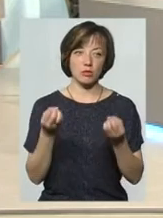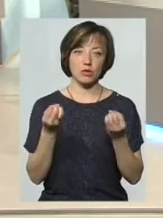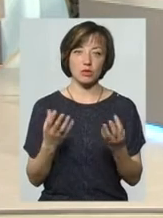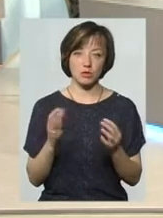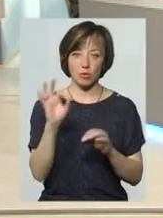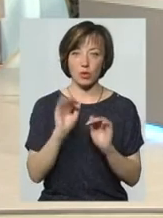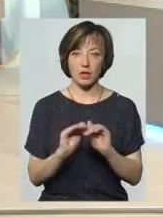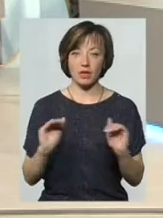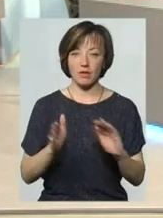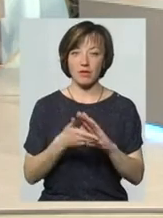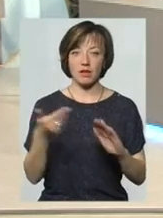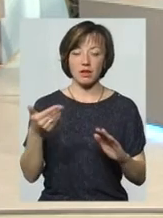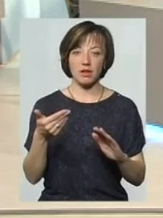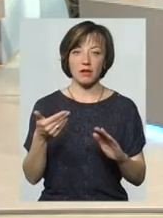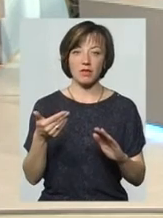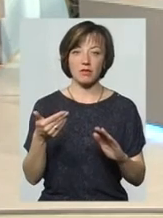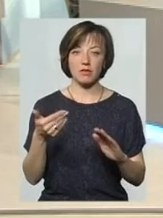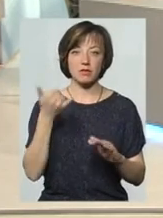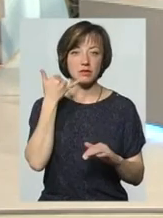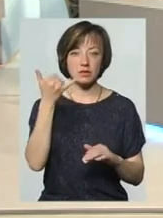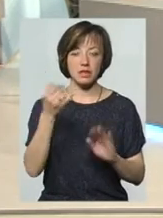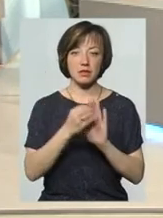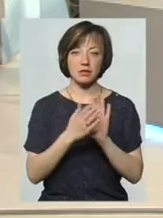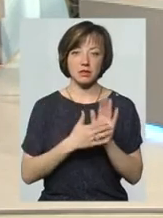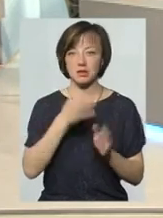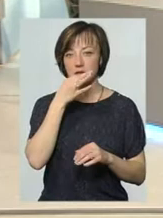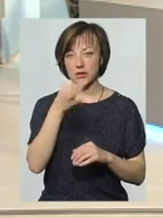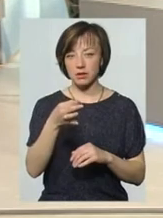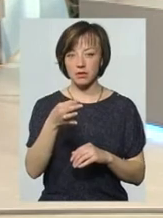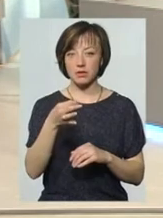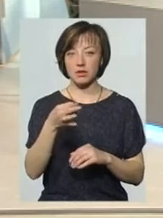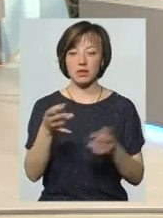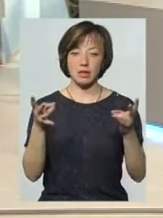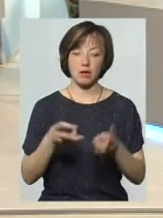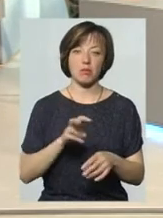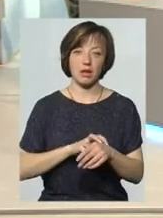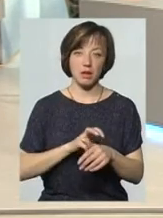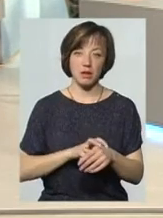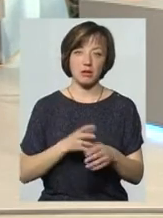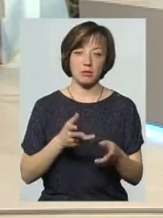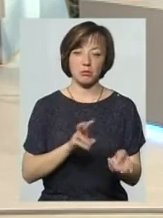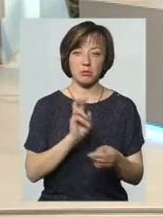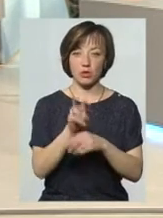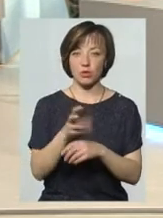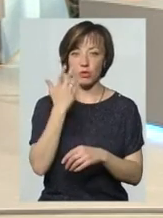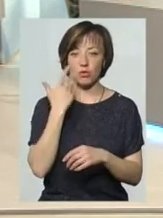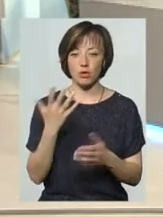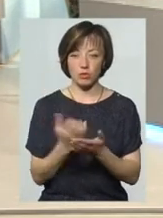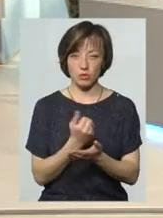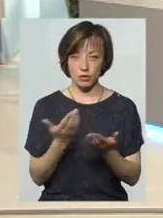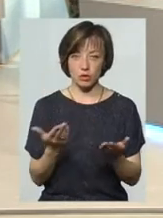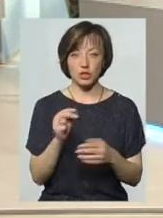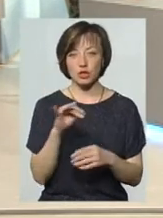навіть про дітей говорити, викликав, затолкнував в реєстратуру, сказав, що треба лікаря, і там лікар прийшов, коли там в нього вийшло.